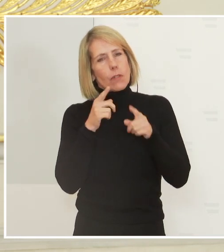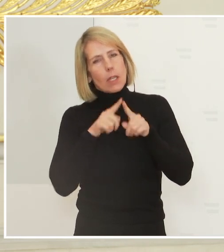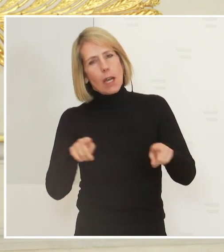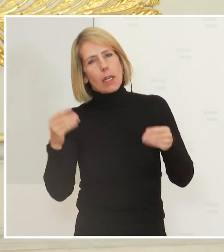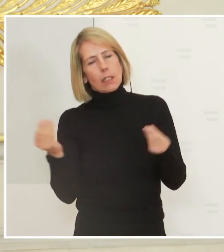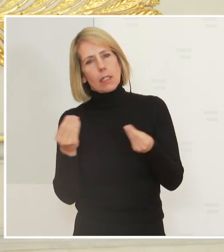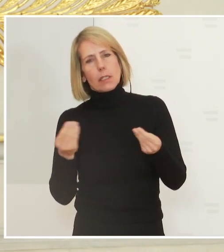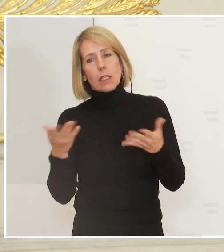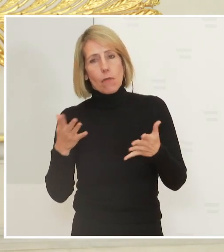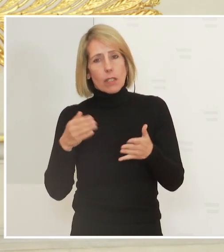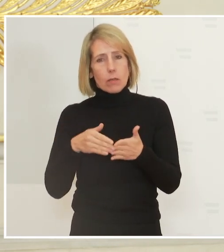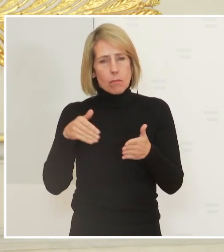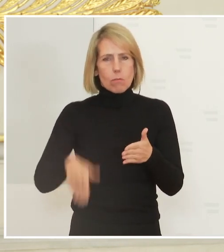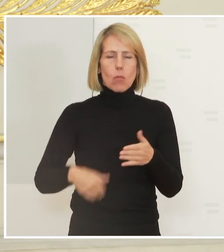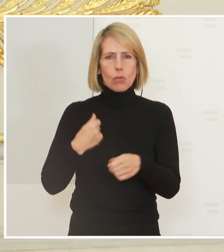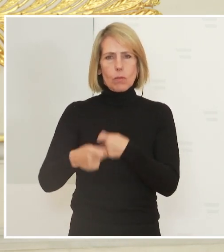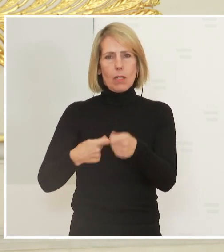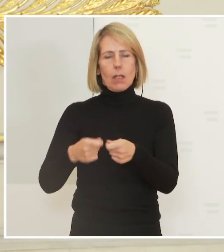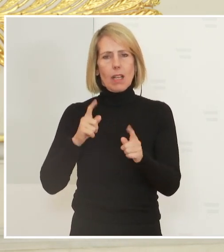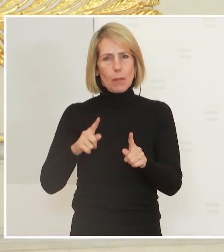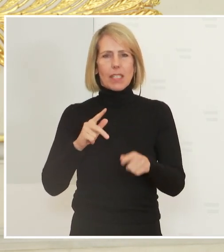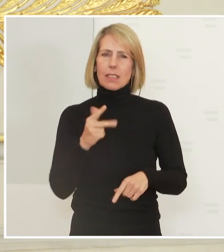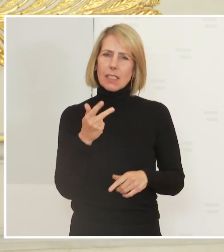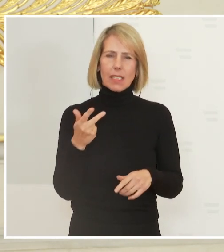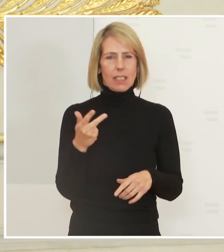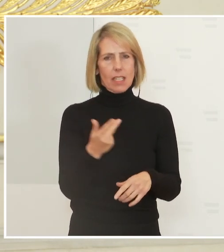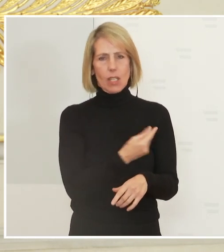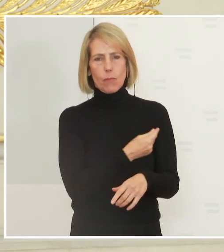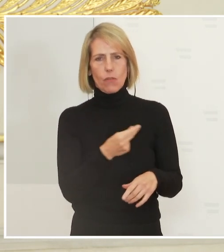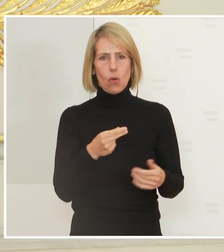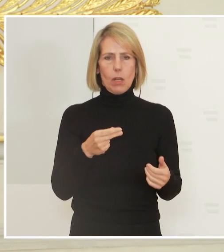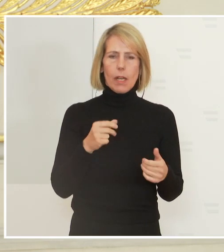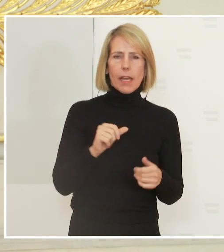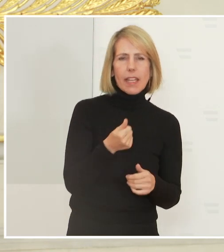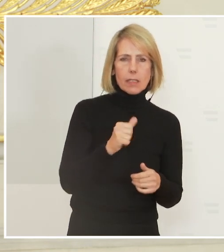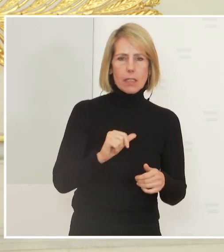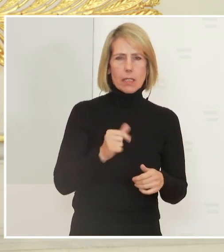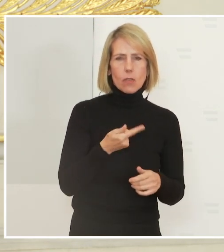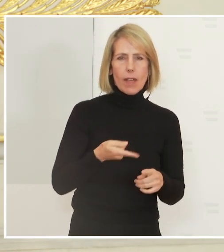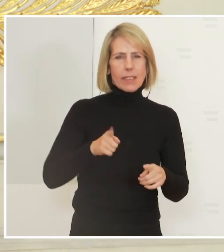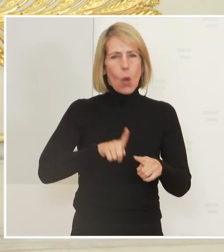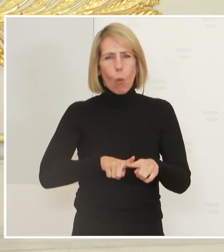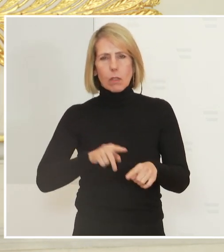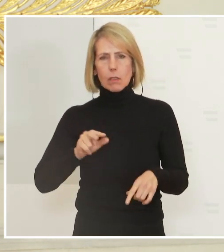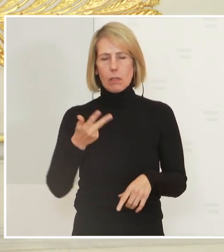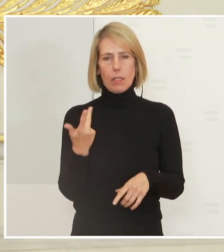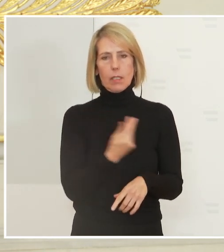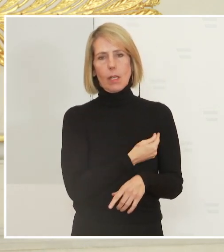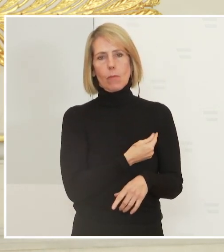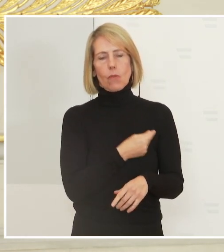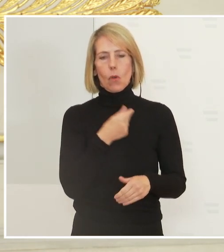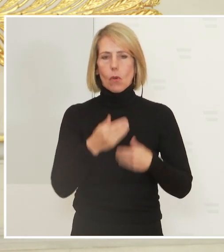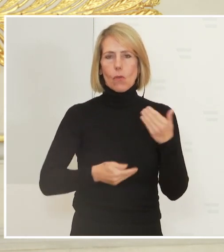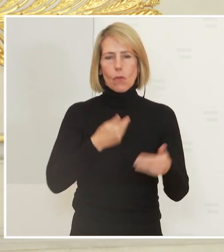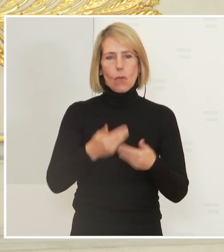vorzunehmen haben, die Impfung, den ersten, den zweiten Impfungsvorgang, aber auch den dritten Impfvorgang